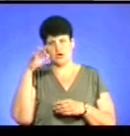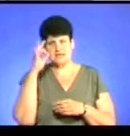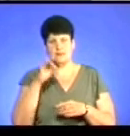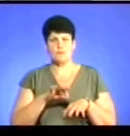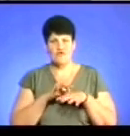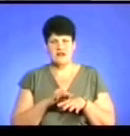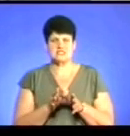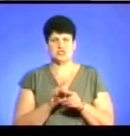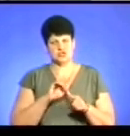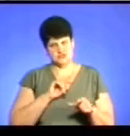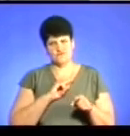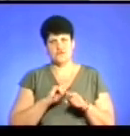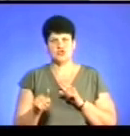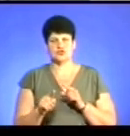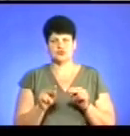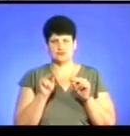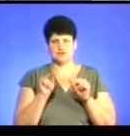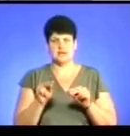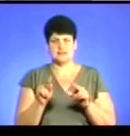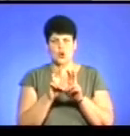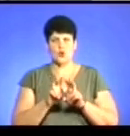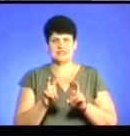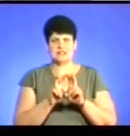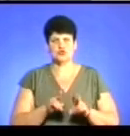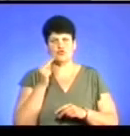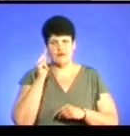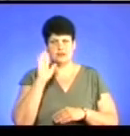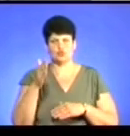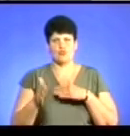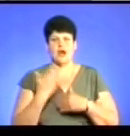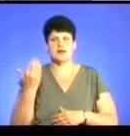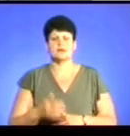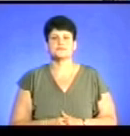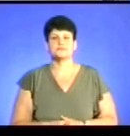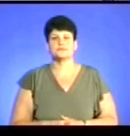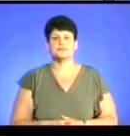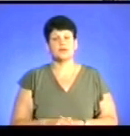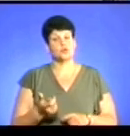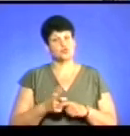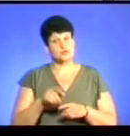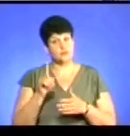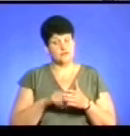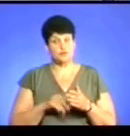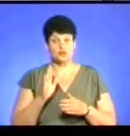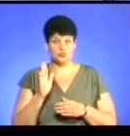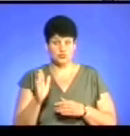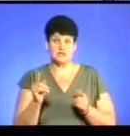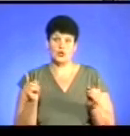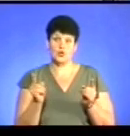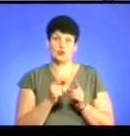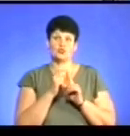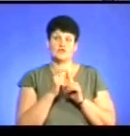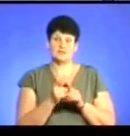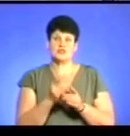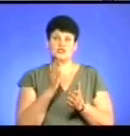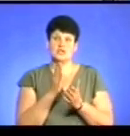провести якомусь швидше і об'єктивніше розслідування, щоб винні були покарані. Дуже сподіваємося, що так буде. Ще буквально коротко відповідайте,